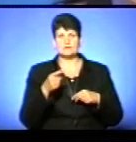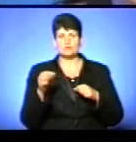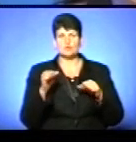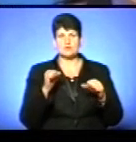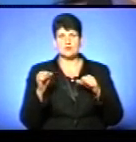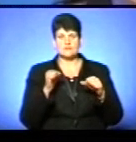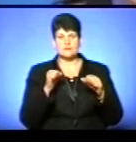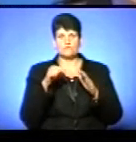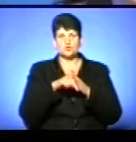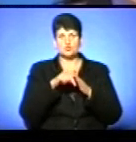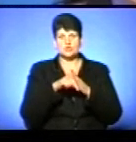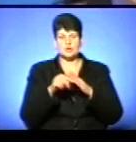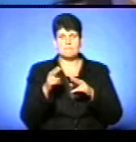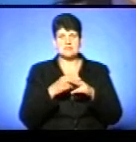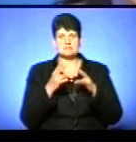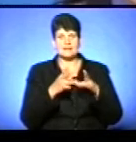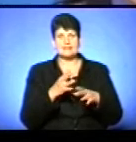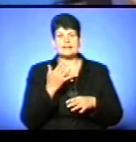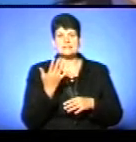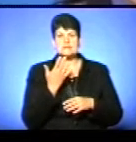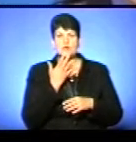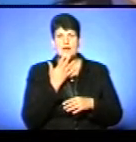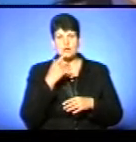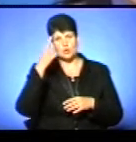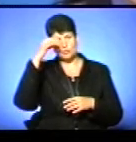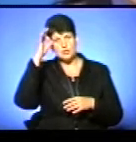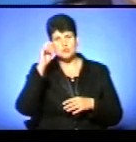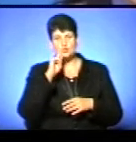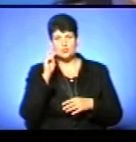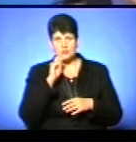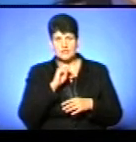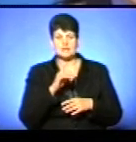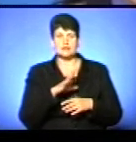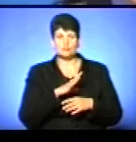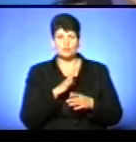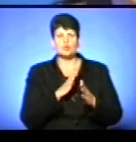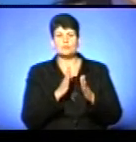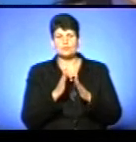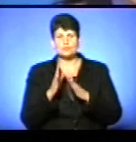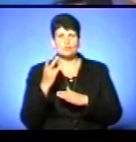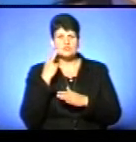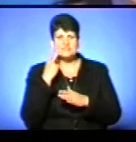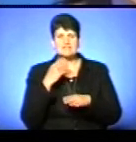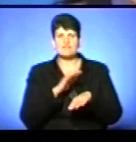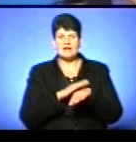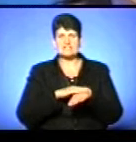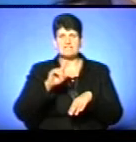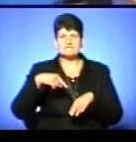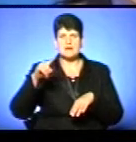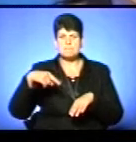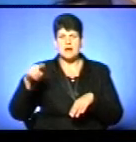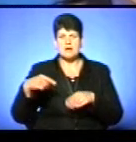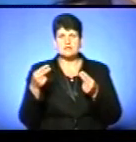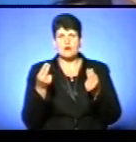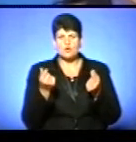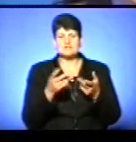Департаменту внутрішньої безпеки Національної поліції України. Мова йшла про систематичні факти вимагання грошей з пасажирів за